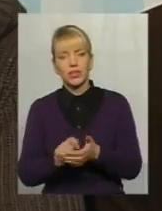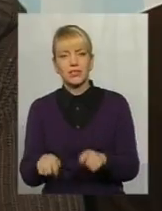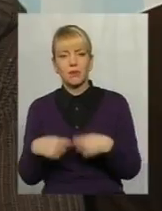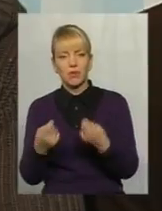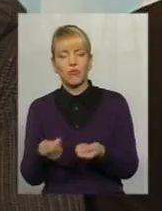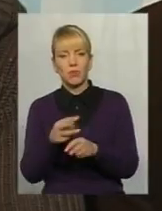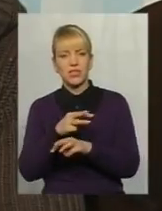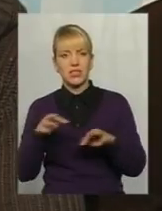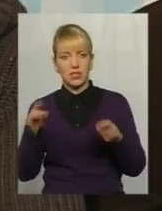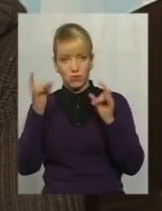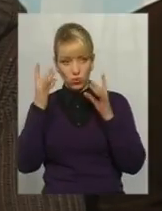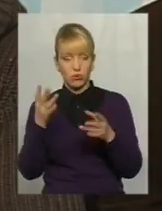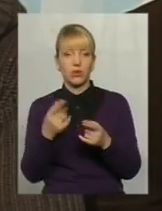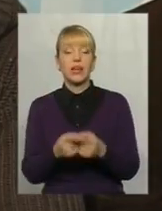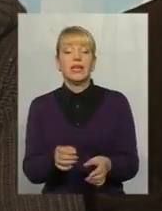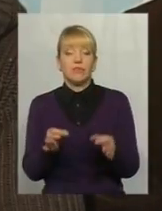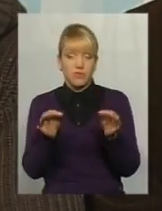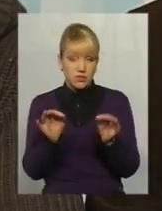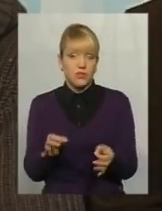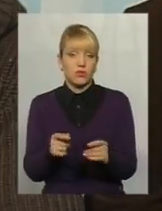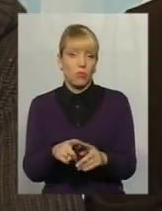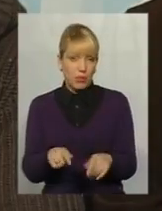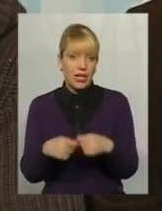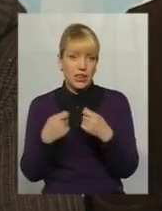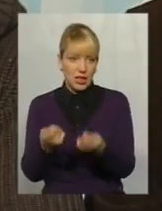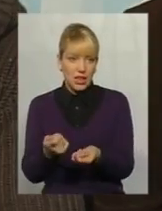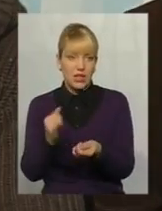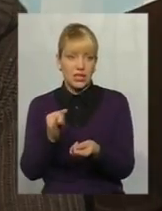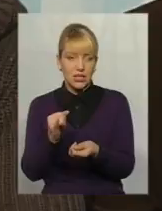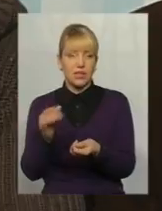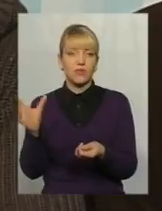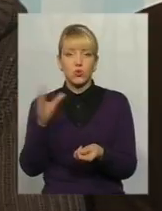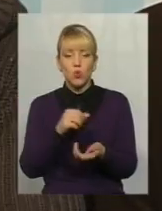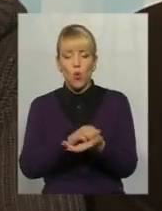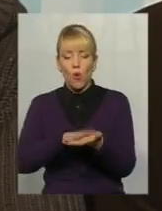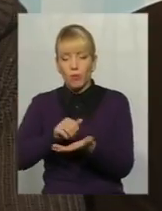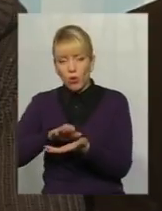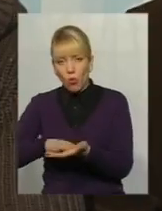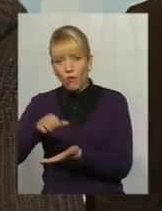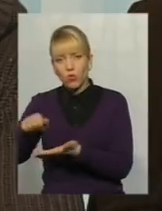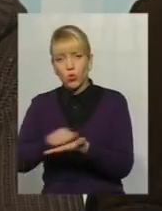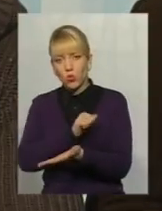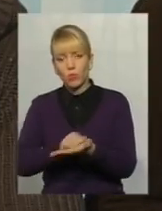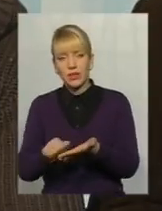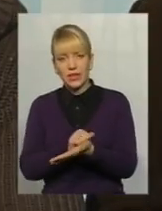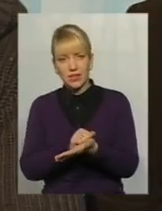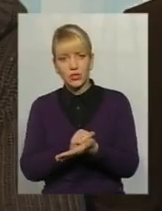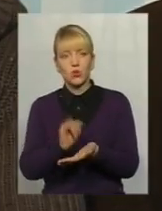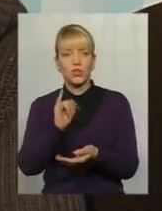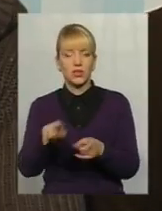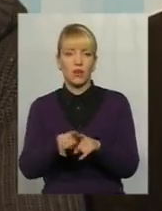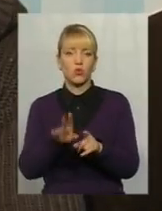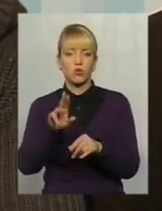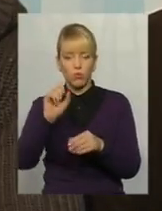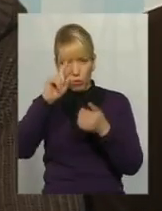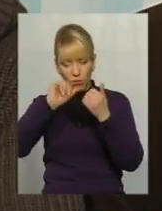Міністерство культури. Звісно ж, передали і всю облікову документацію також по пам'ятниках